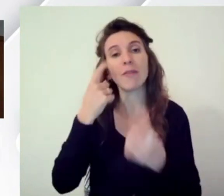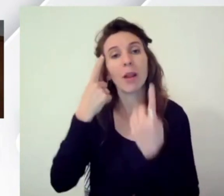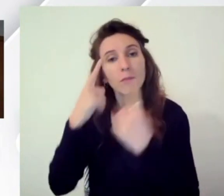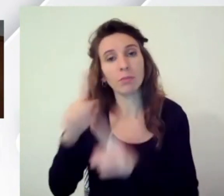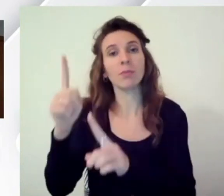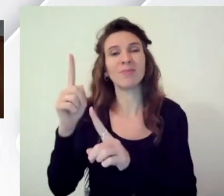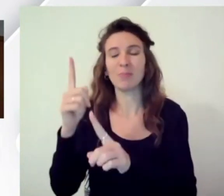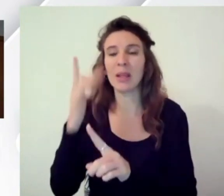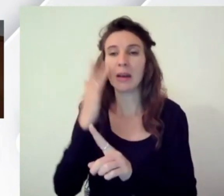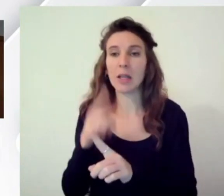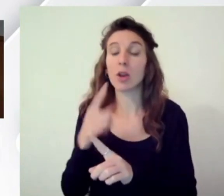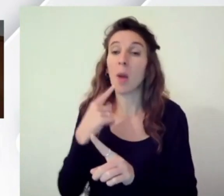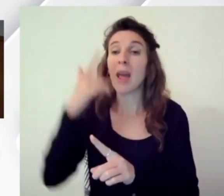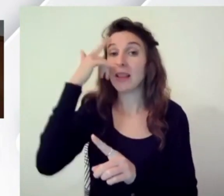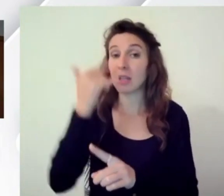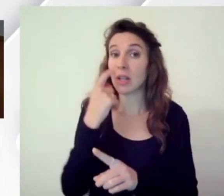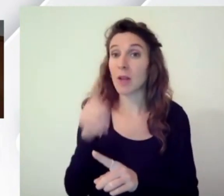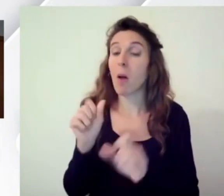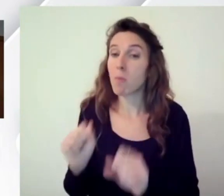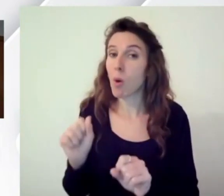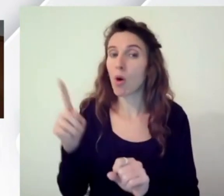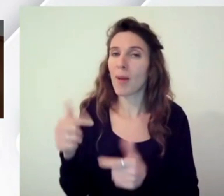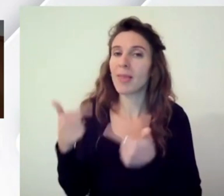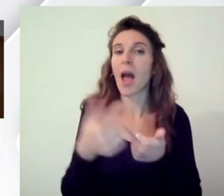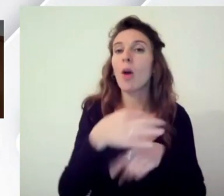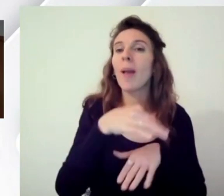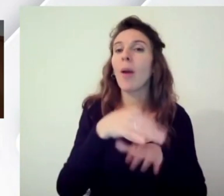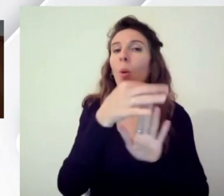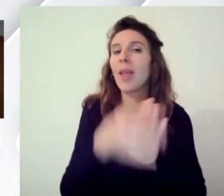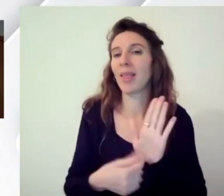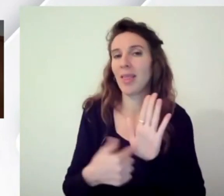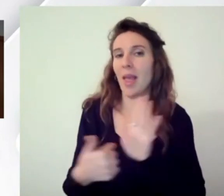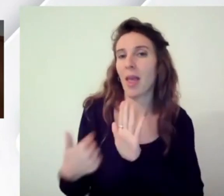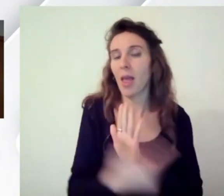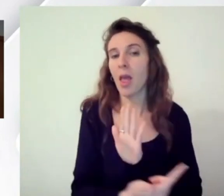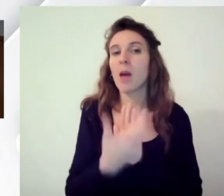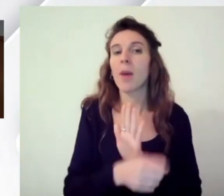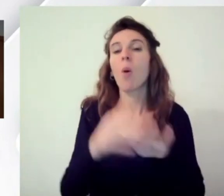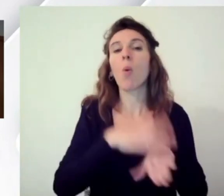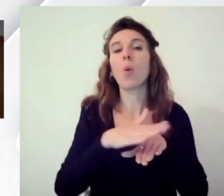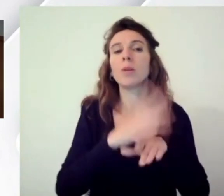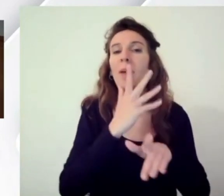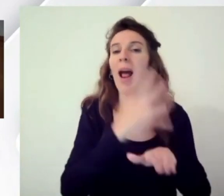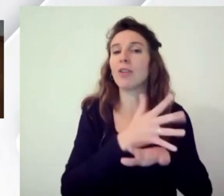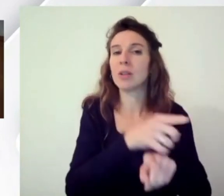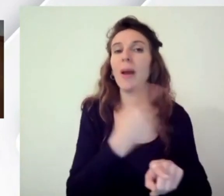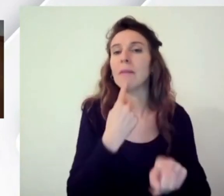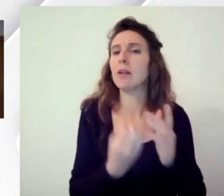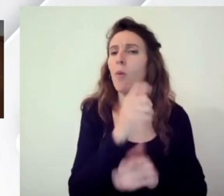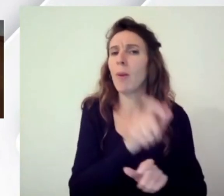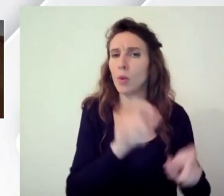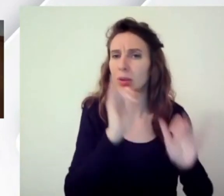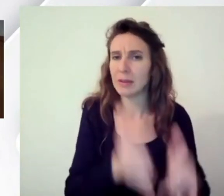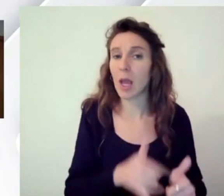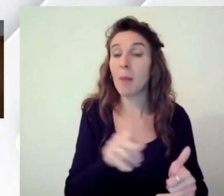artificiale può sicuramente guidare fornire delle utili indicazioni per l'accessibilità anche per chi sviluppa ma non